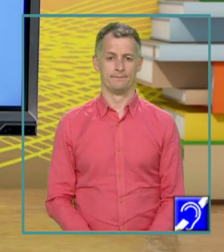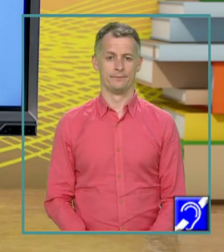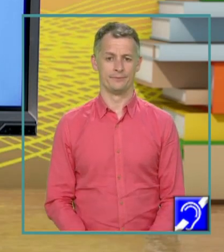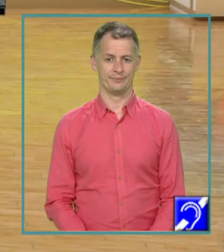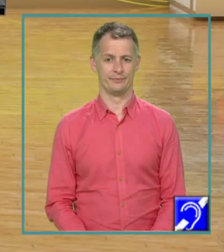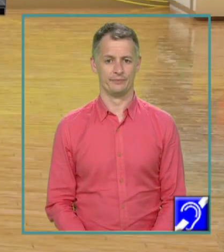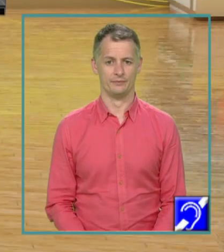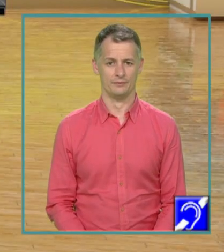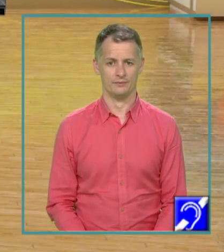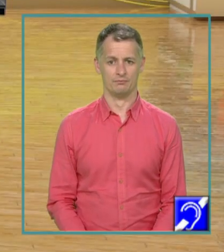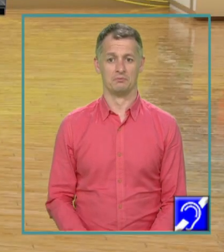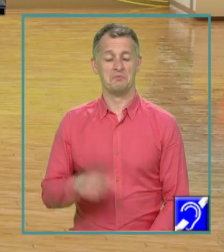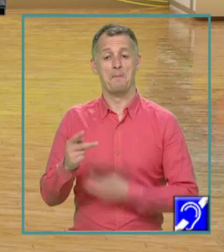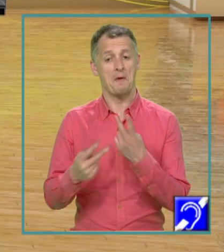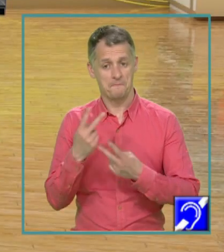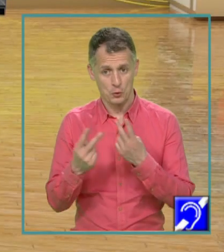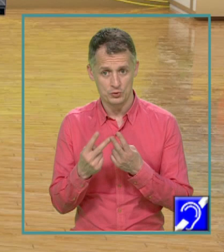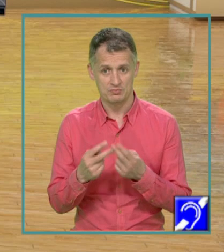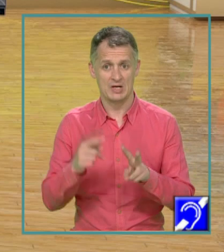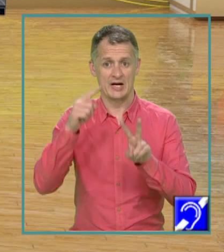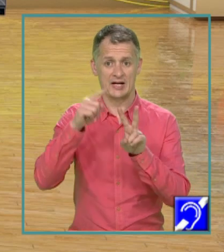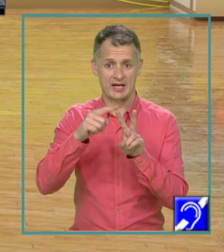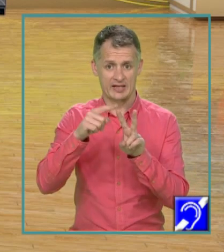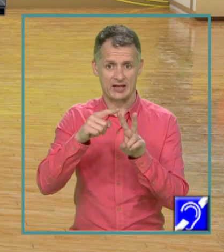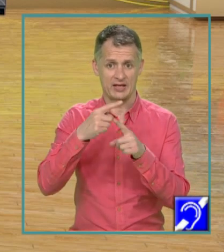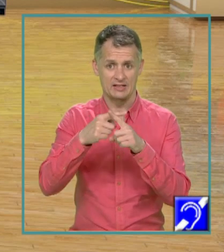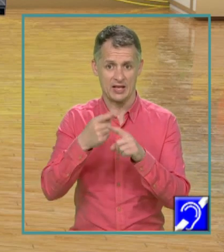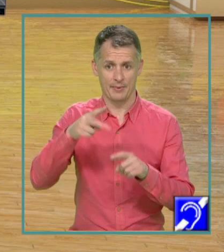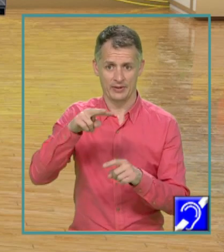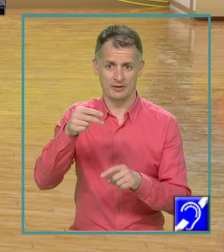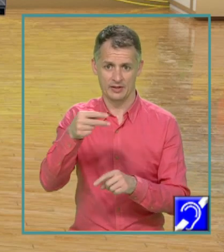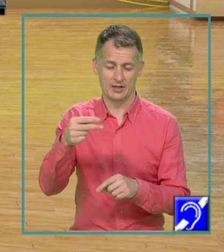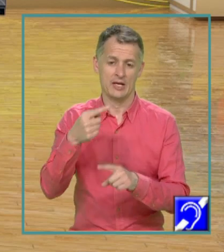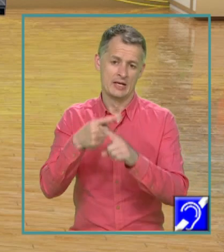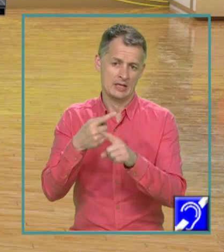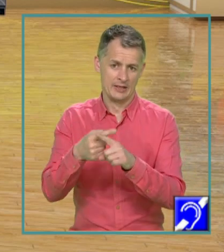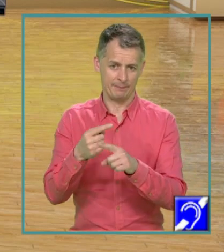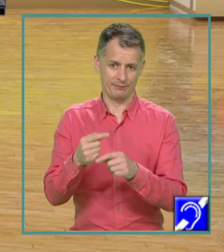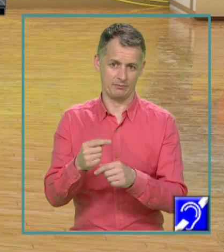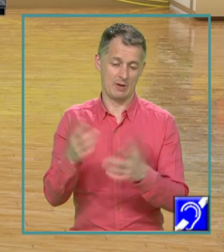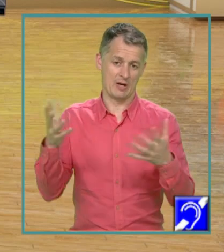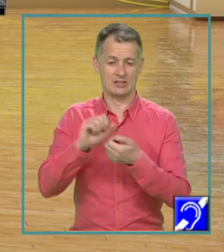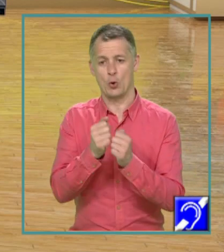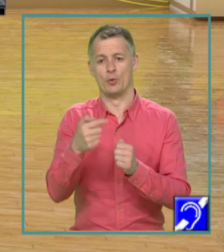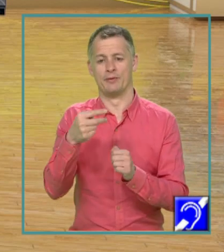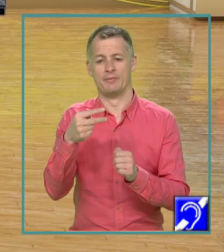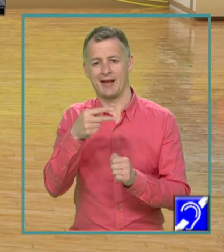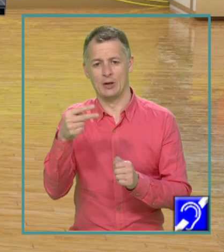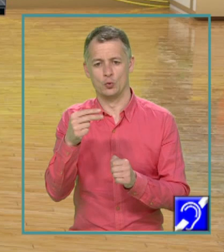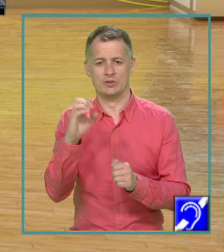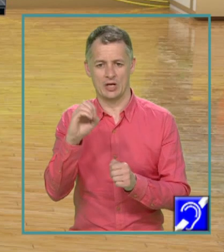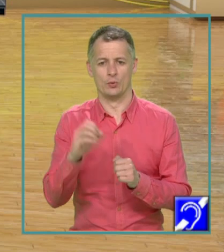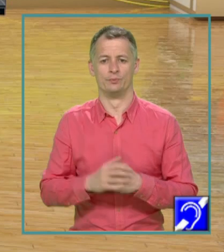la pătrat. Am mai folosit faptul că radical din x la pătrat este x, sigur x mai mare sau egal cu 0, condiția,